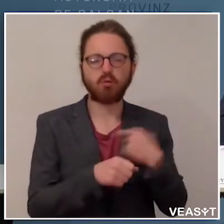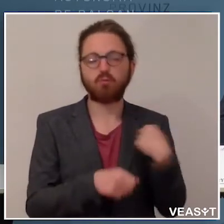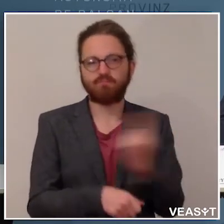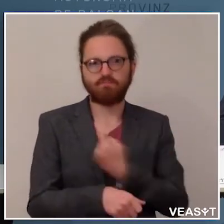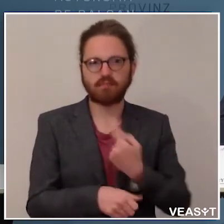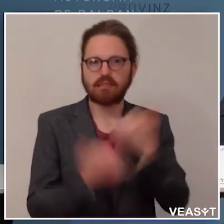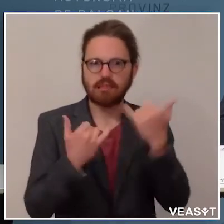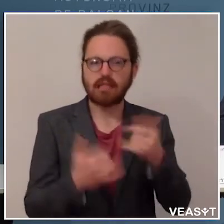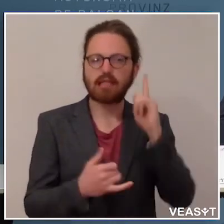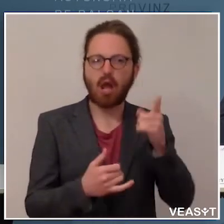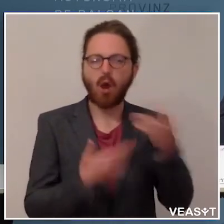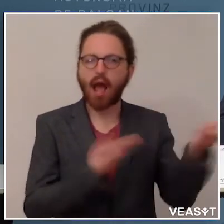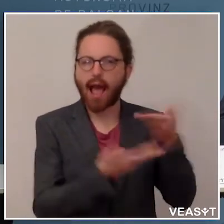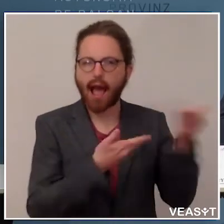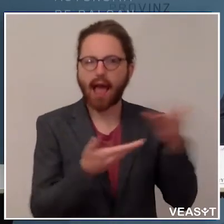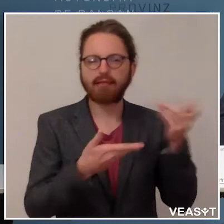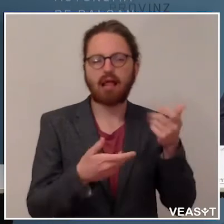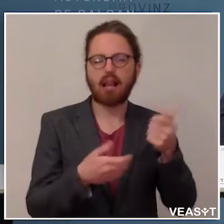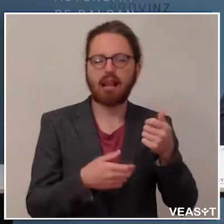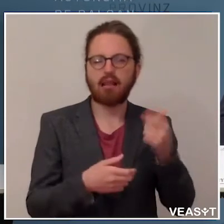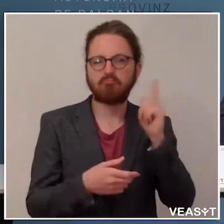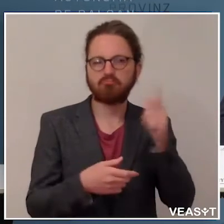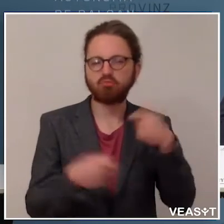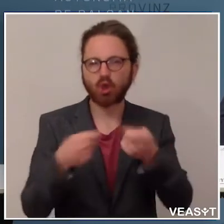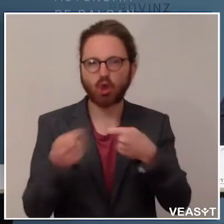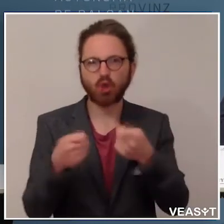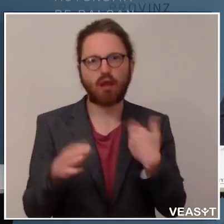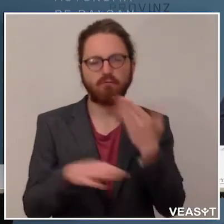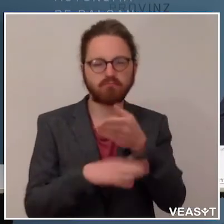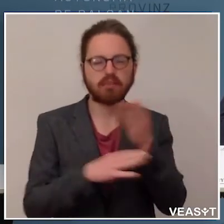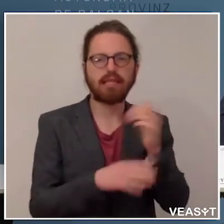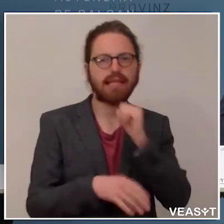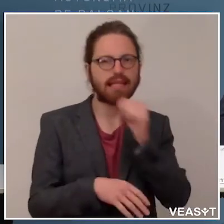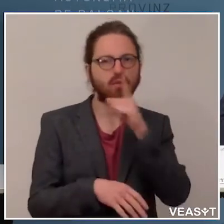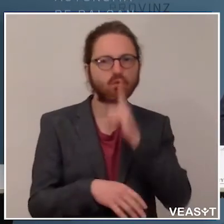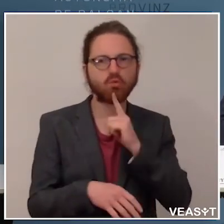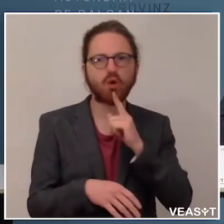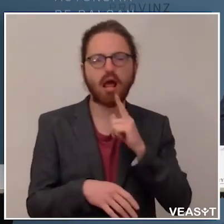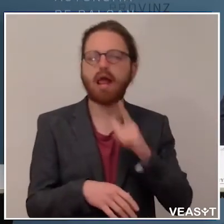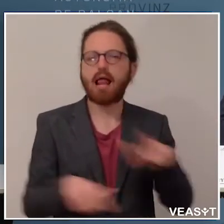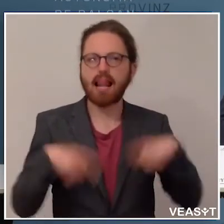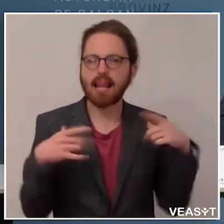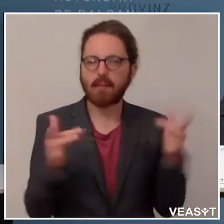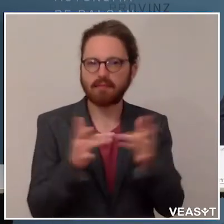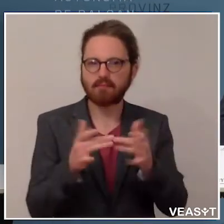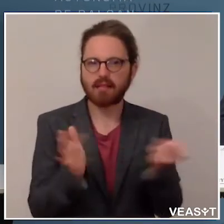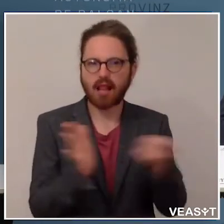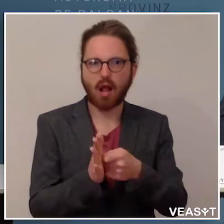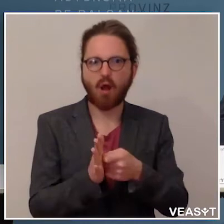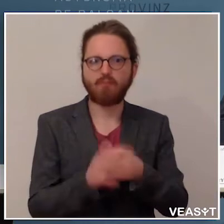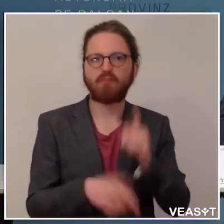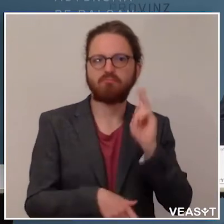Handelstätigkeit, der Detailhandel dazu, eben nicht mehr nur der Lebensmittelhandel, sondern eben der Detailhandel generell. Und dann auch